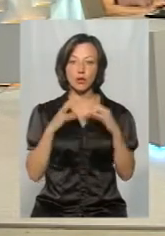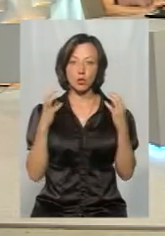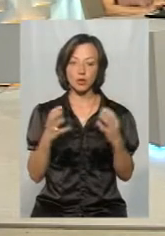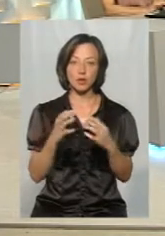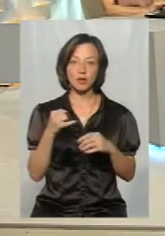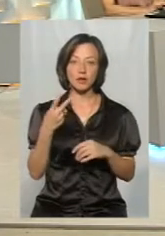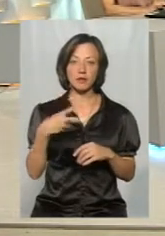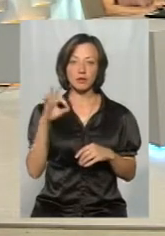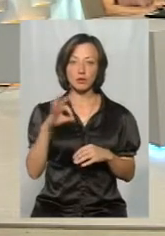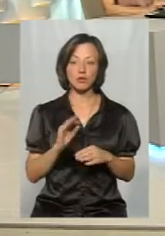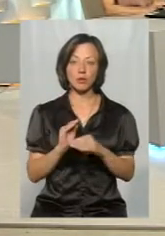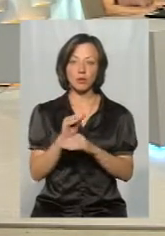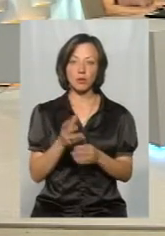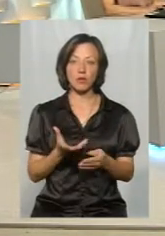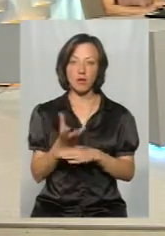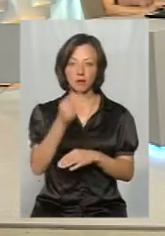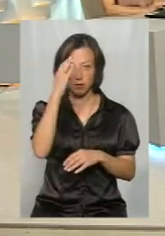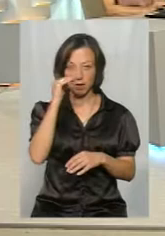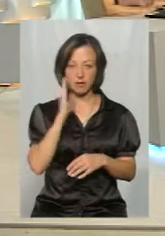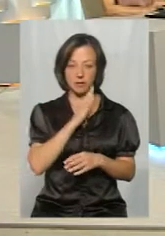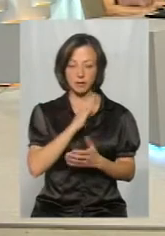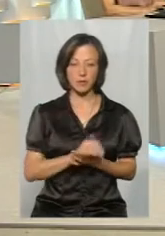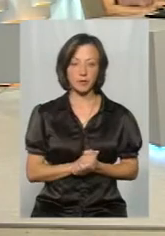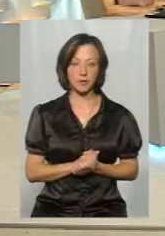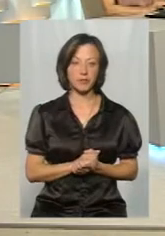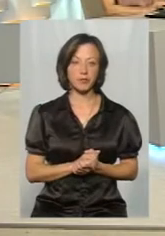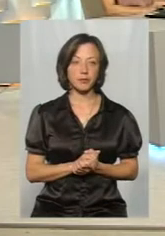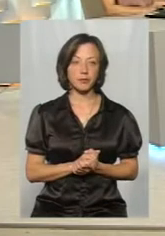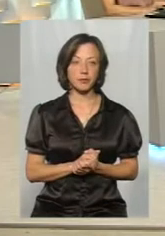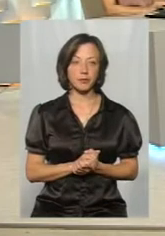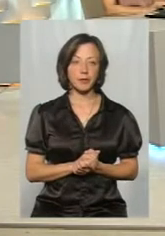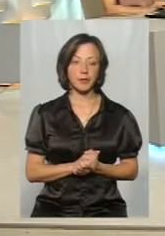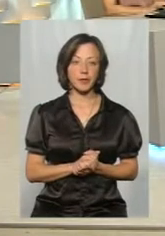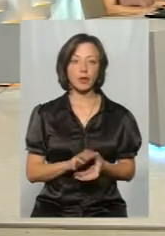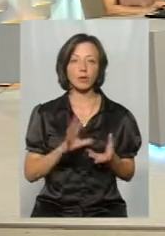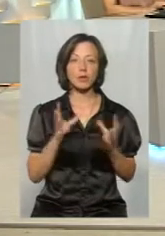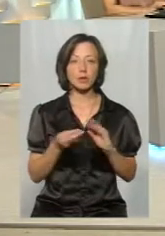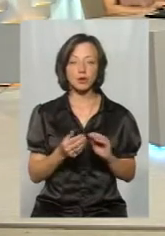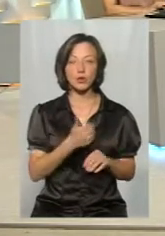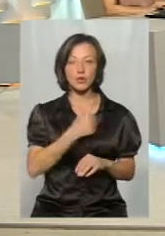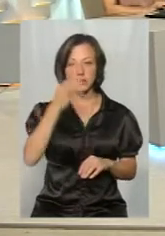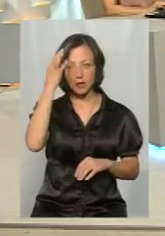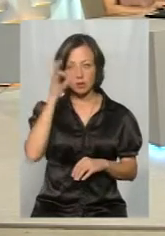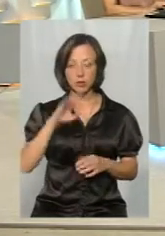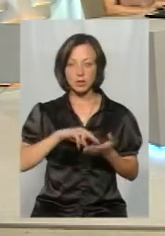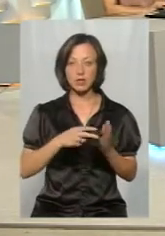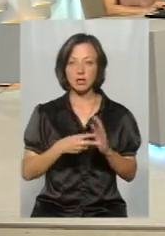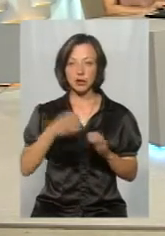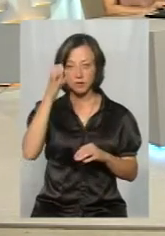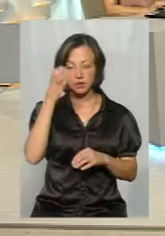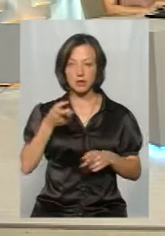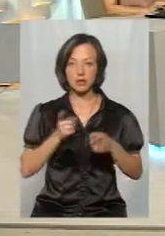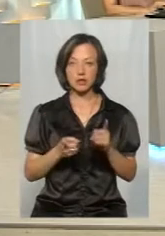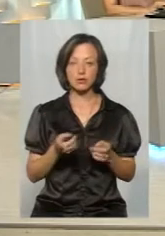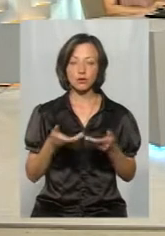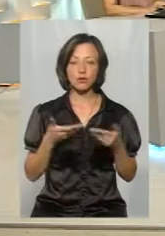20% батьківської плати. В принципі, я хотів, згадуючи про стратегію, сказати про те, що дійсно